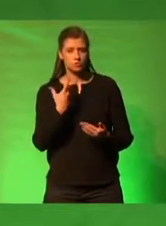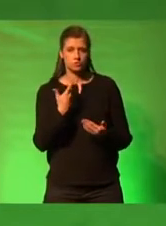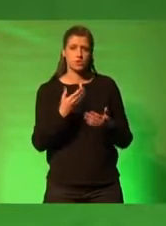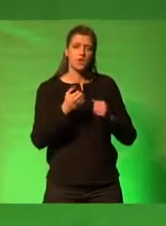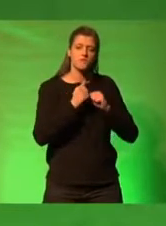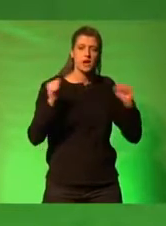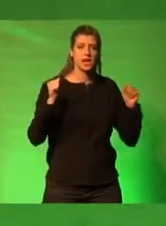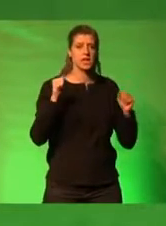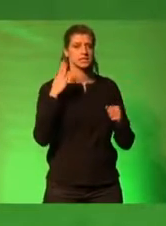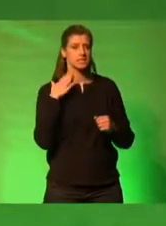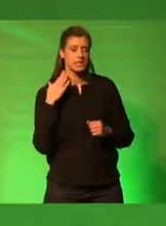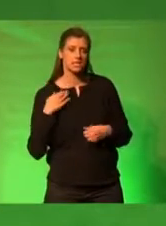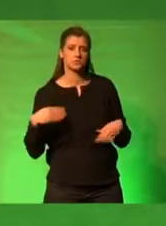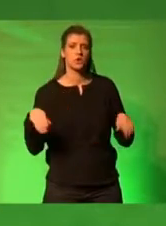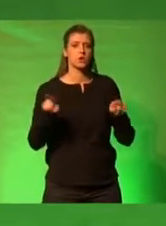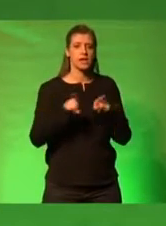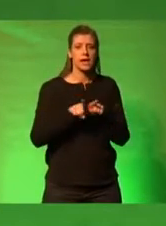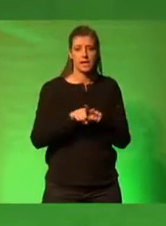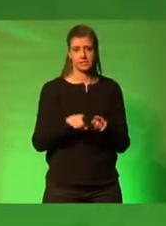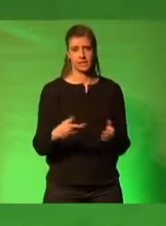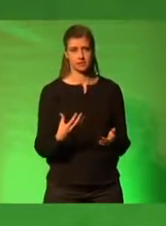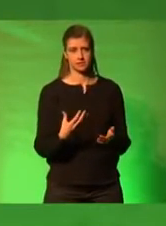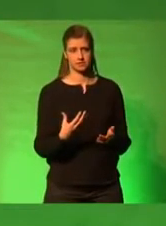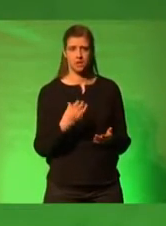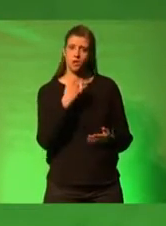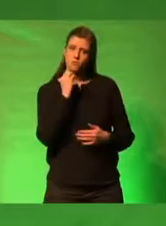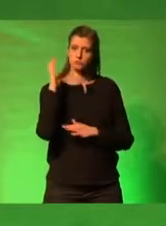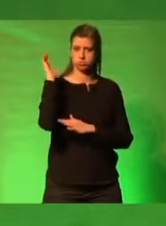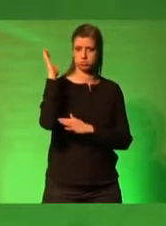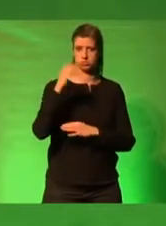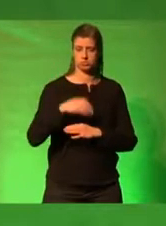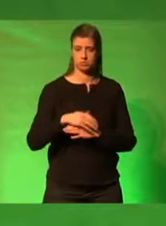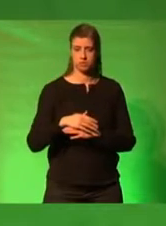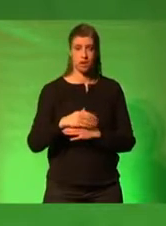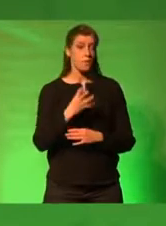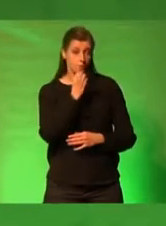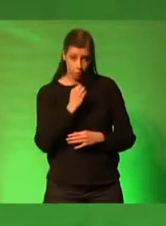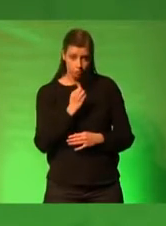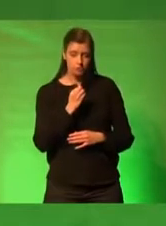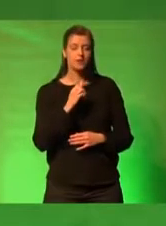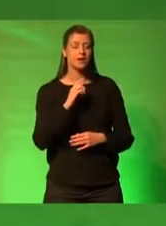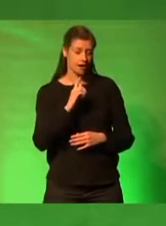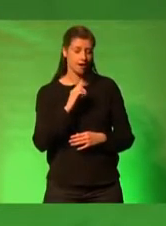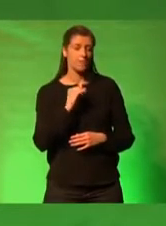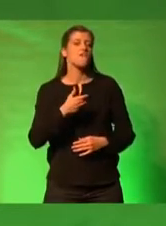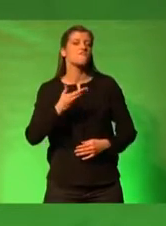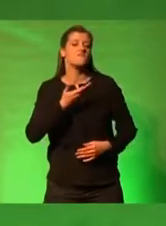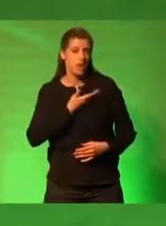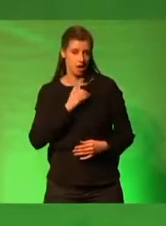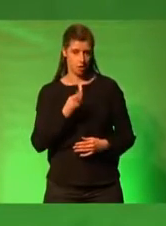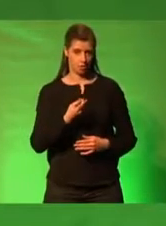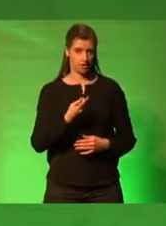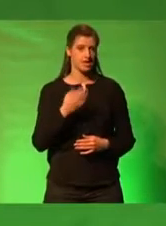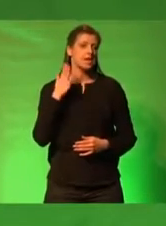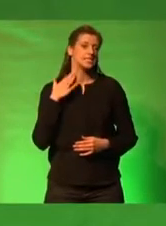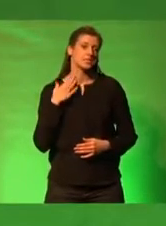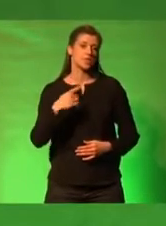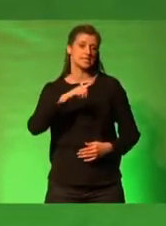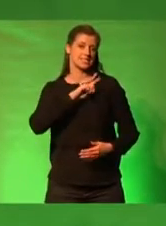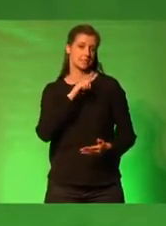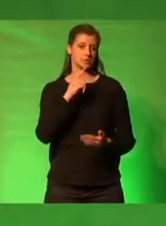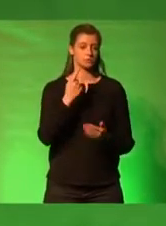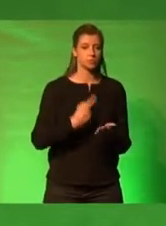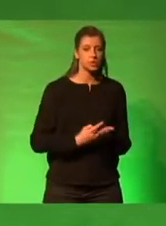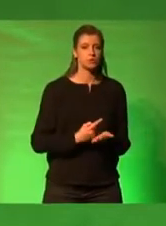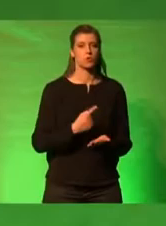Sex und Gleichheit reden. Ich möchte nicht nur, ich muss. Sexuelle Selbstbestimmung bedeutet, dass